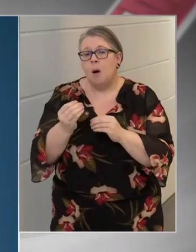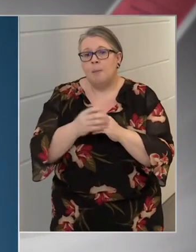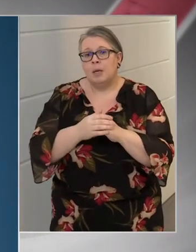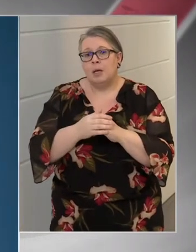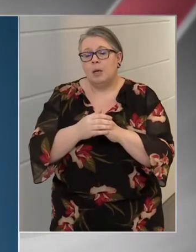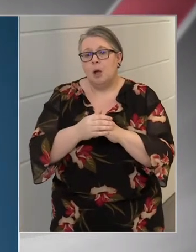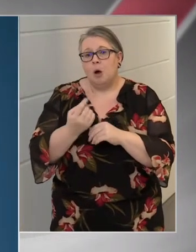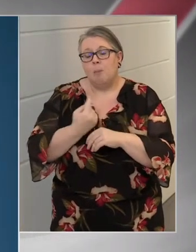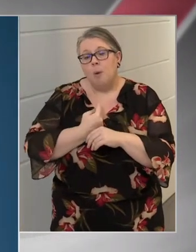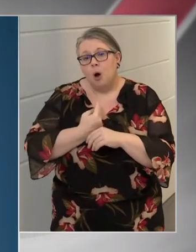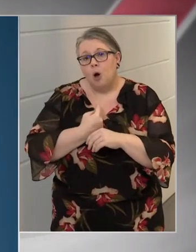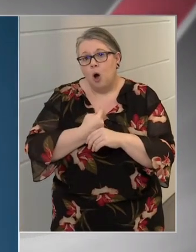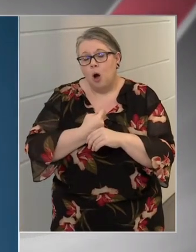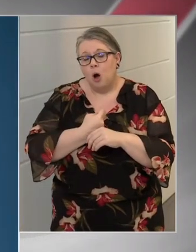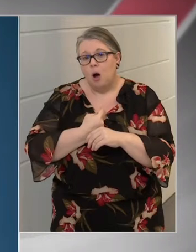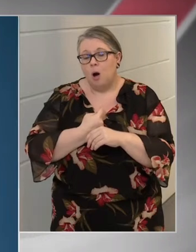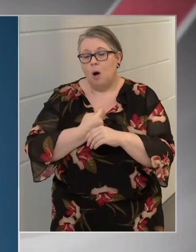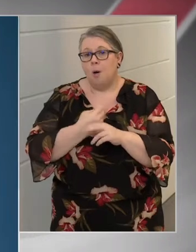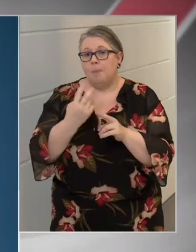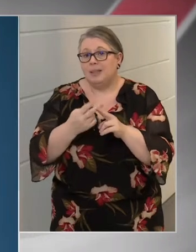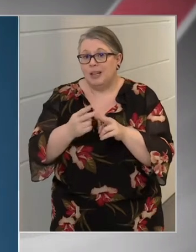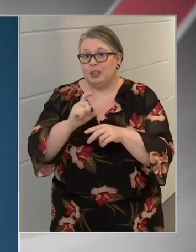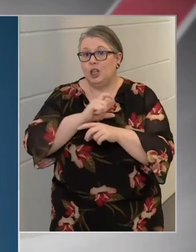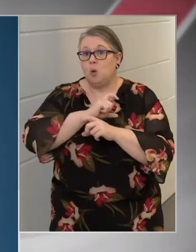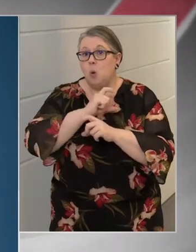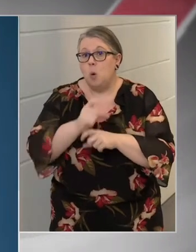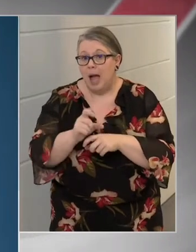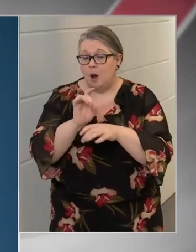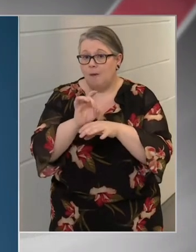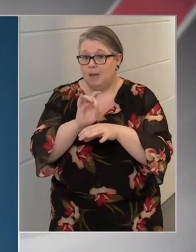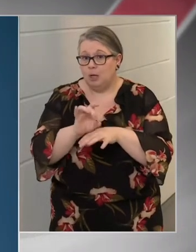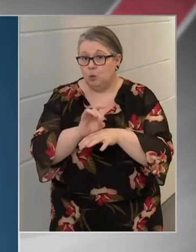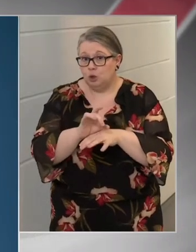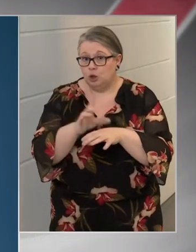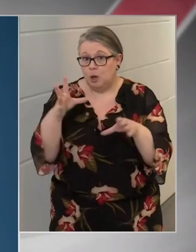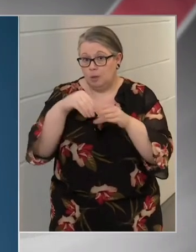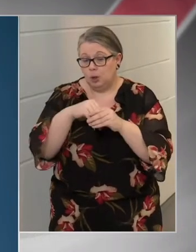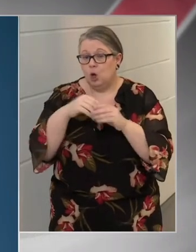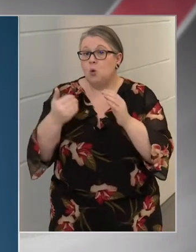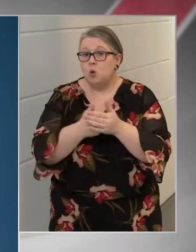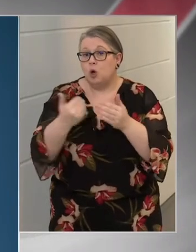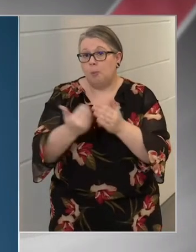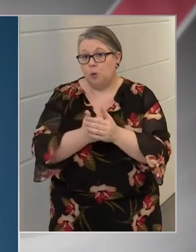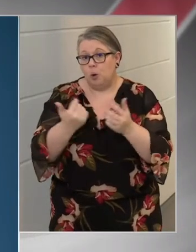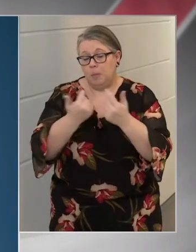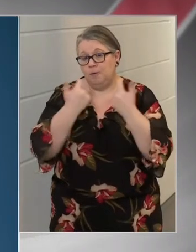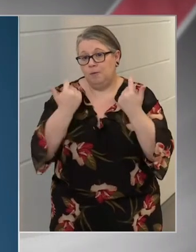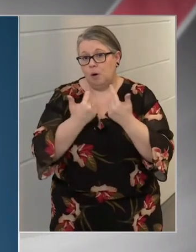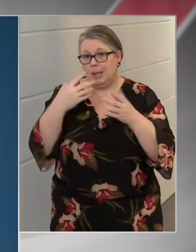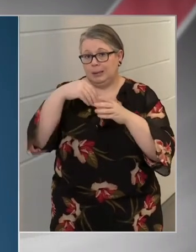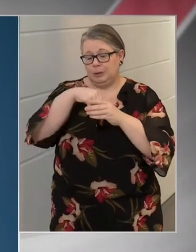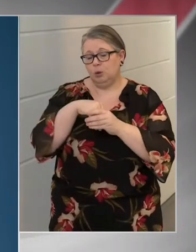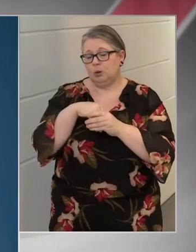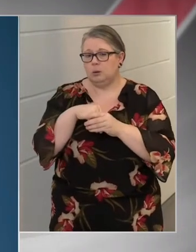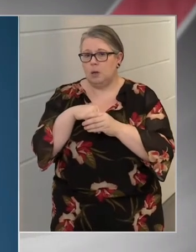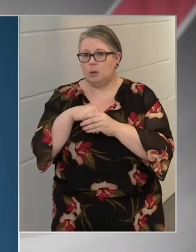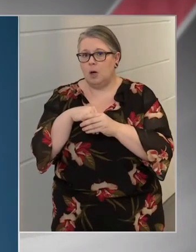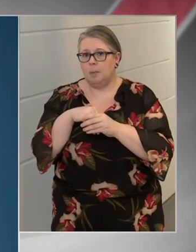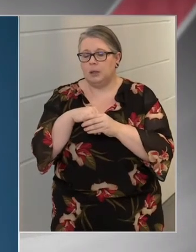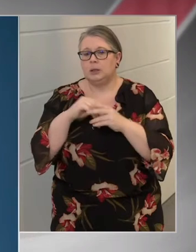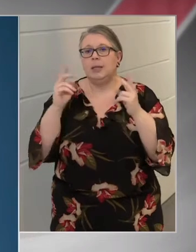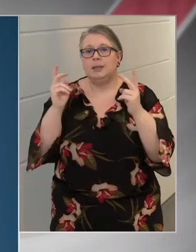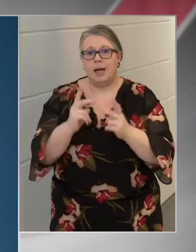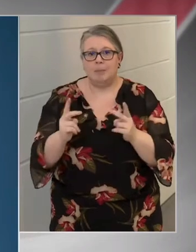magára, a kórokozóra, a vírusra nézve tartalmaz újabb és újabb információkat, és